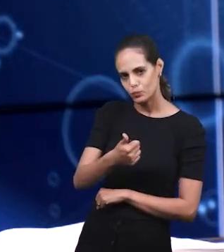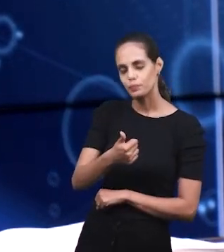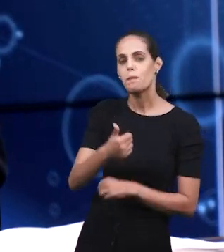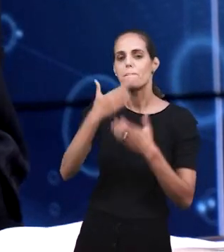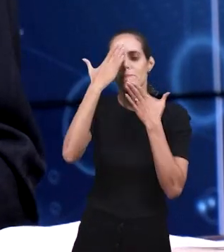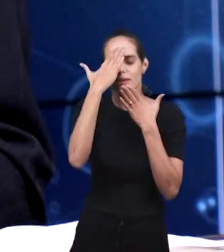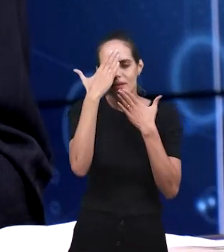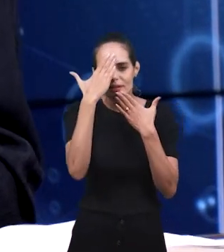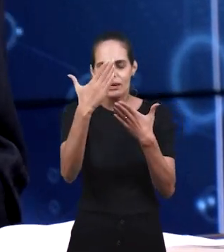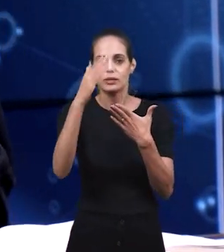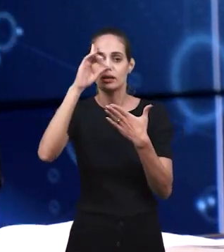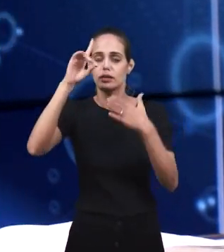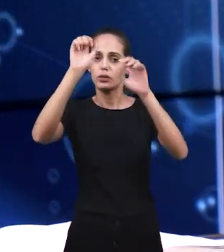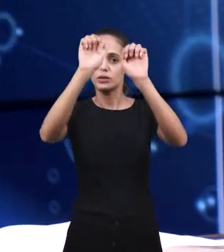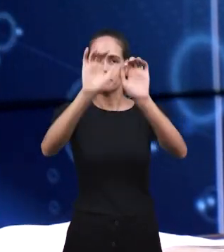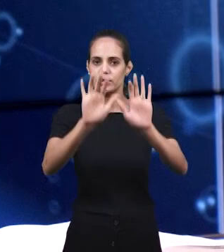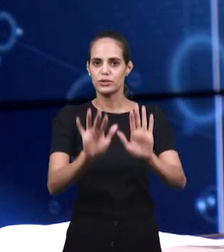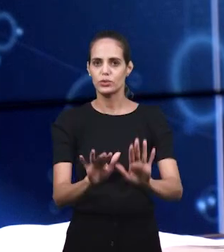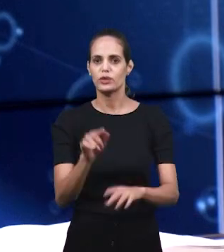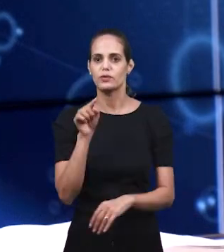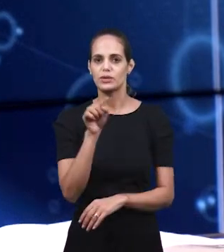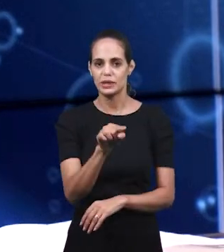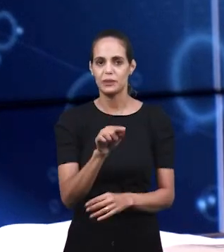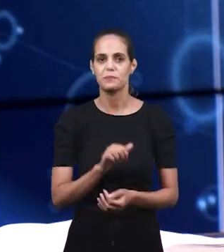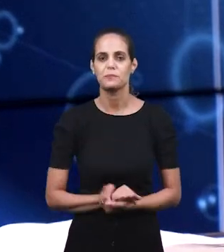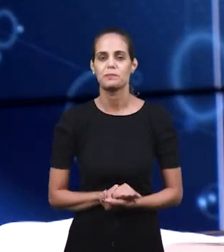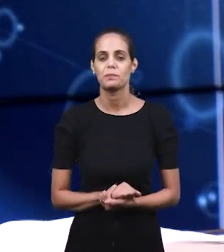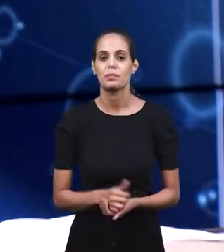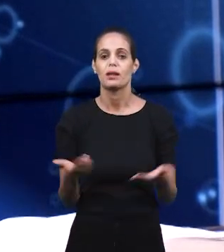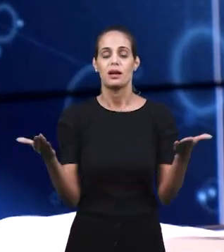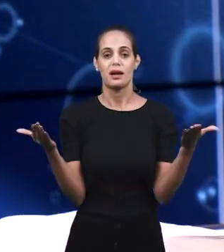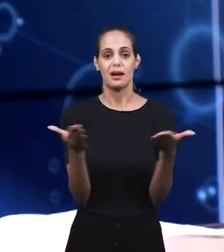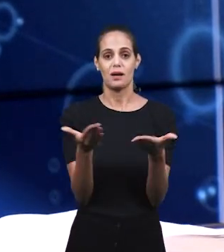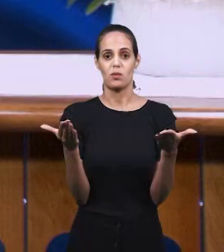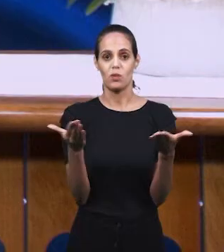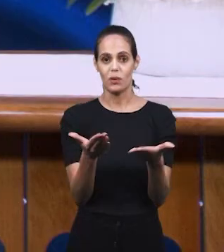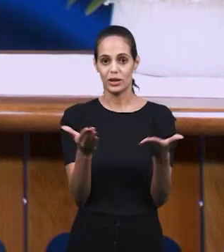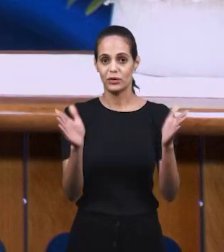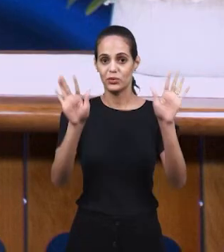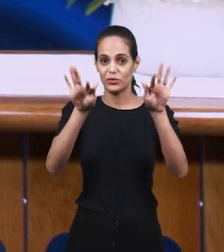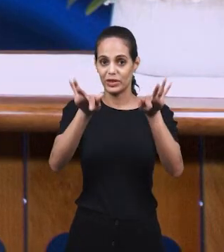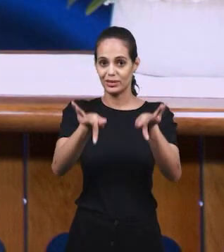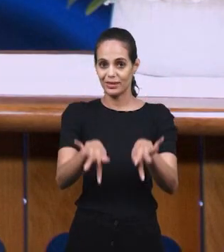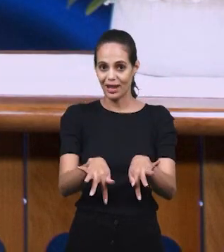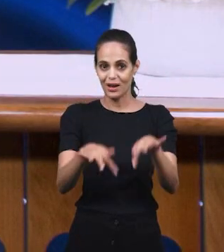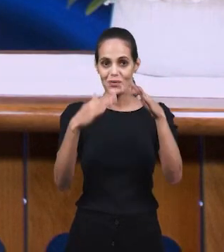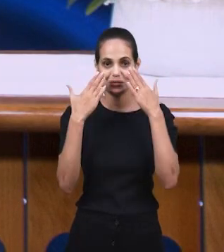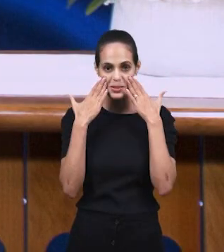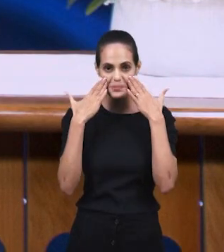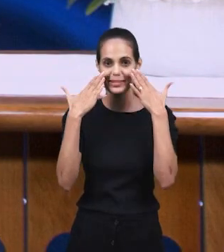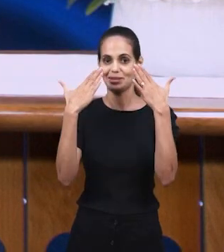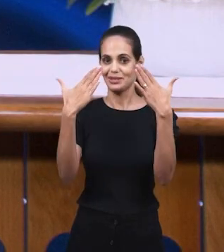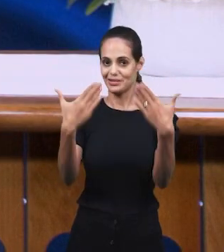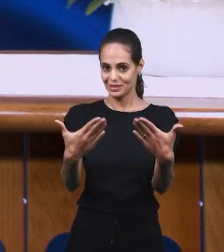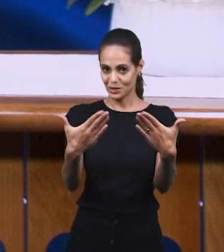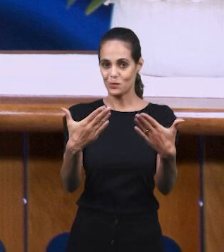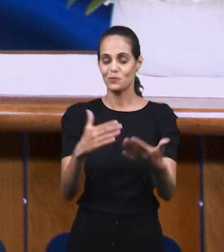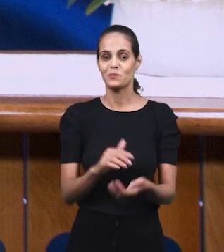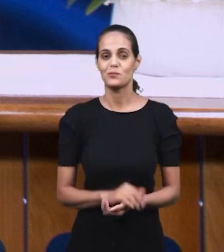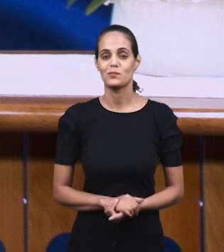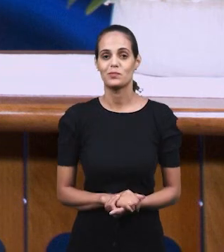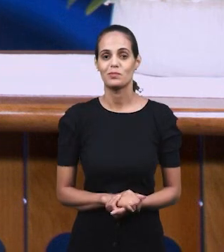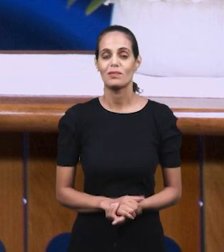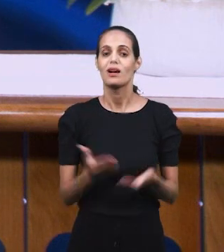13 января 2021 года. Господь да благословит нашу сестру, слава Иисусу. И мы подходим в этот момент, к концу